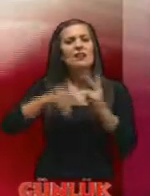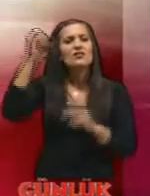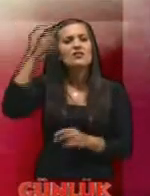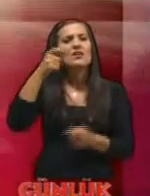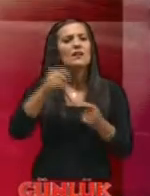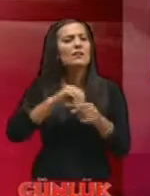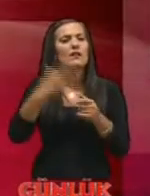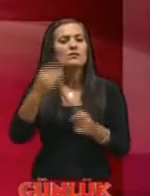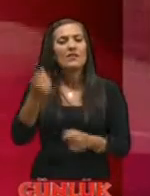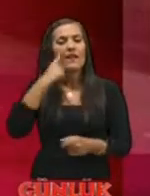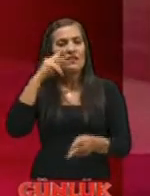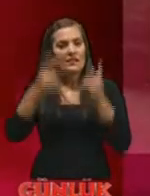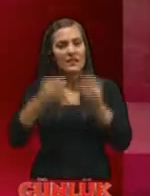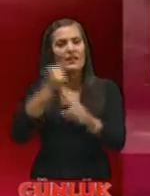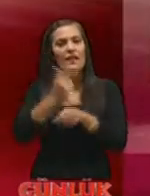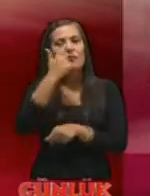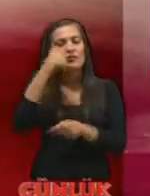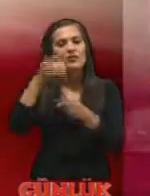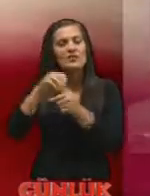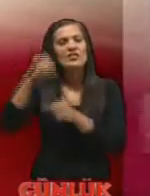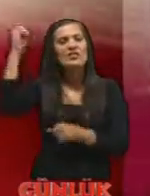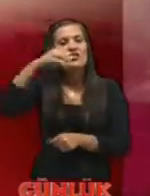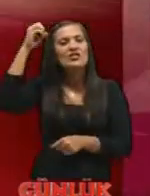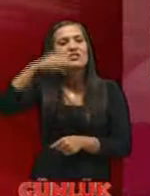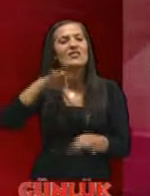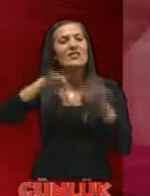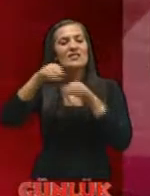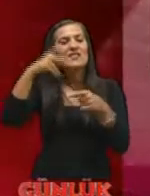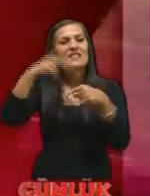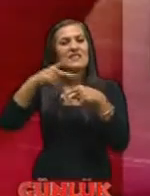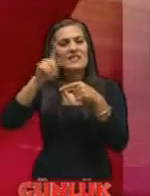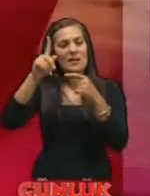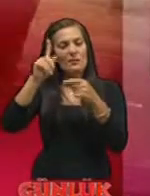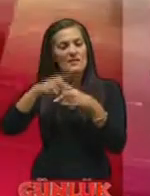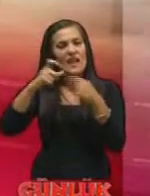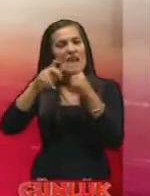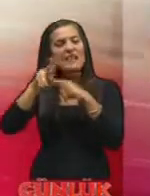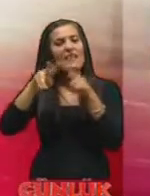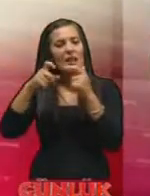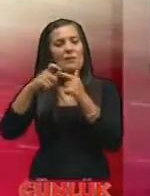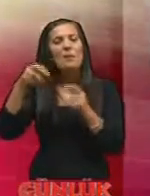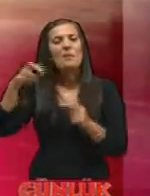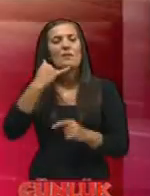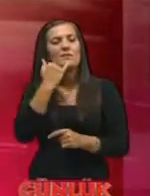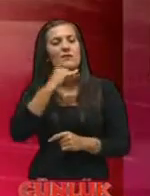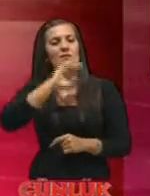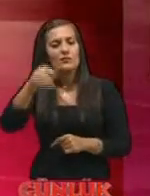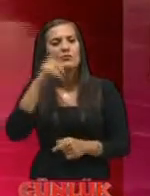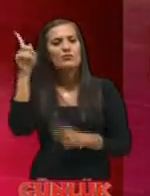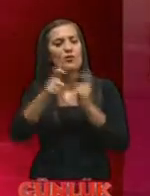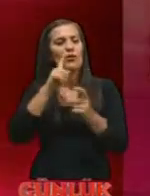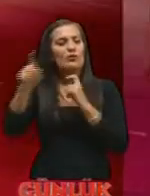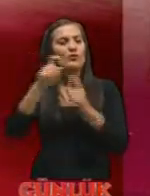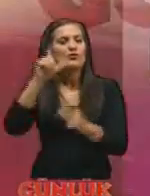nasıldır devlet tiyatroları genel müdürlüğünden ışık tasarımcısı Zeynel Işık Pınar Ayhan'ın konu oluyor ve sorularını yanıtlıyor şimdi